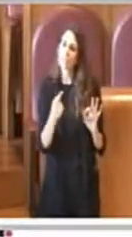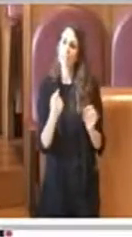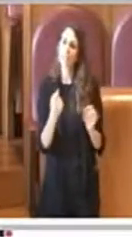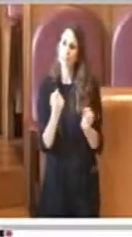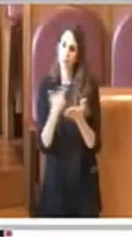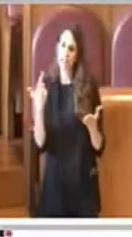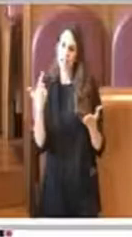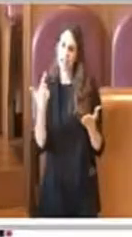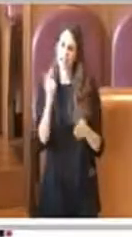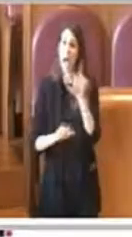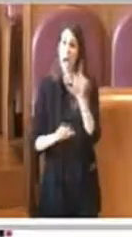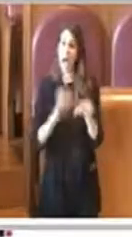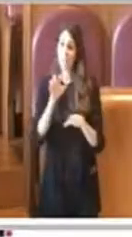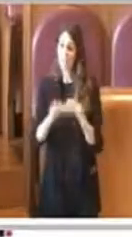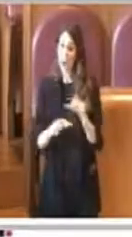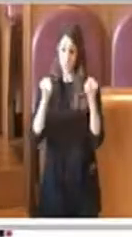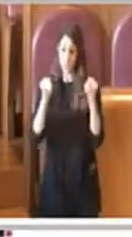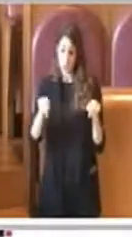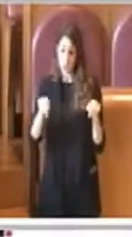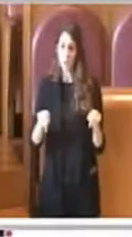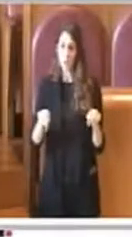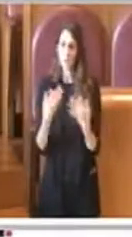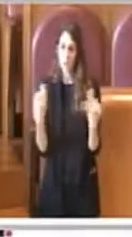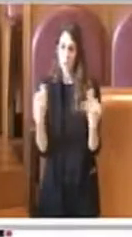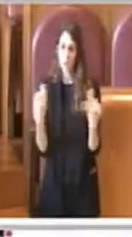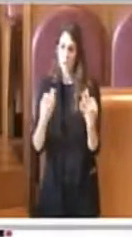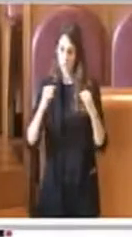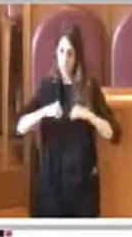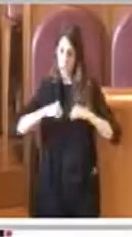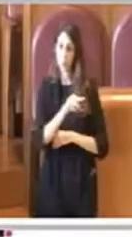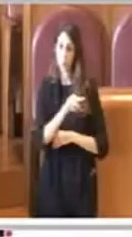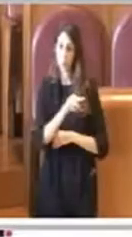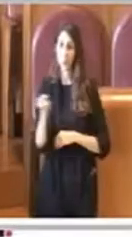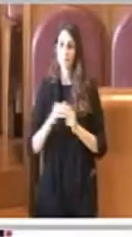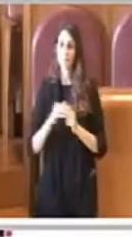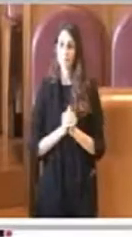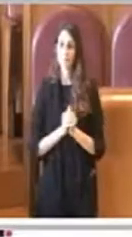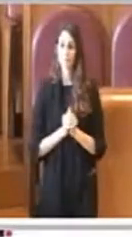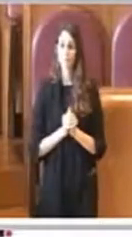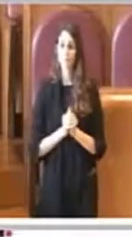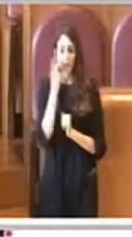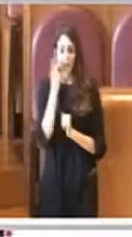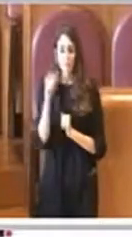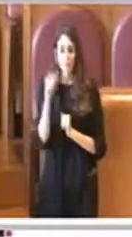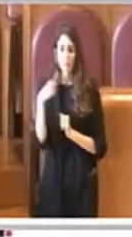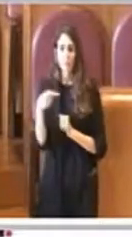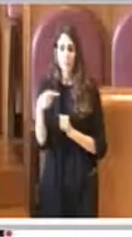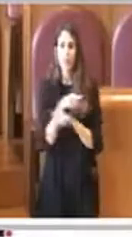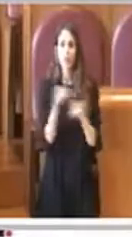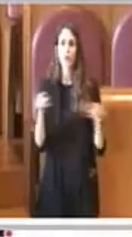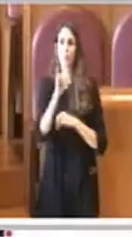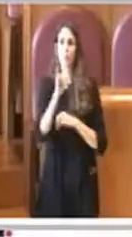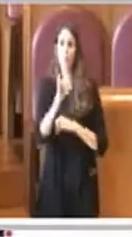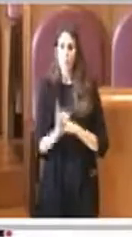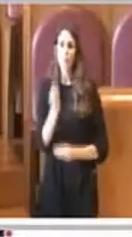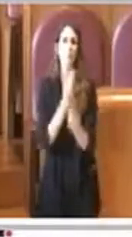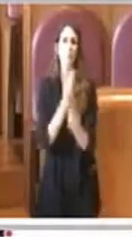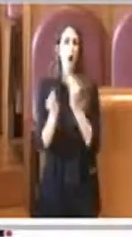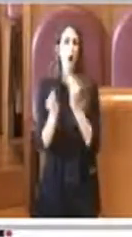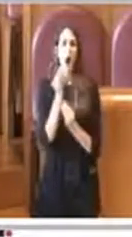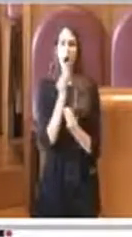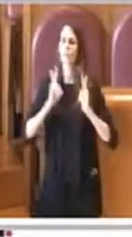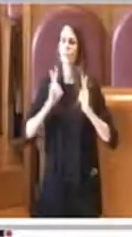stanno bene ad oggi, nel senso che proseguono l'ordine e continuano gli